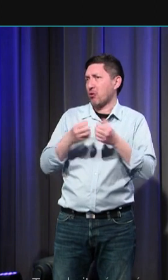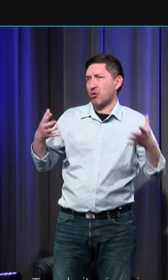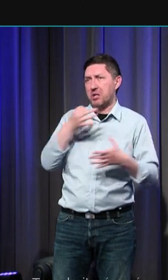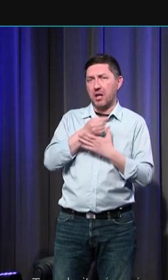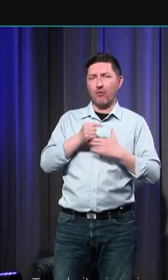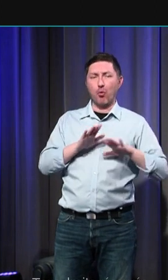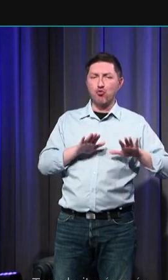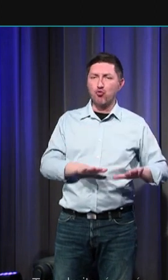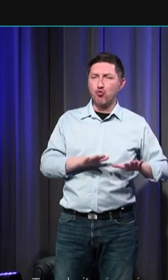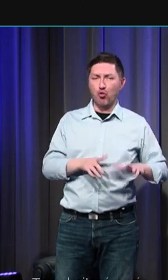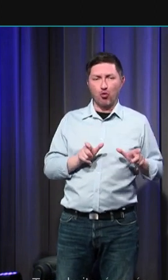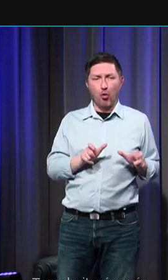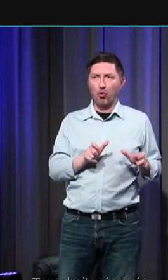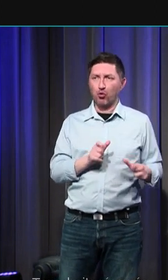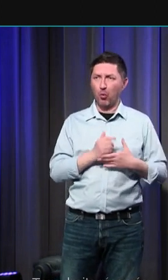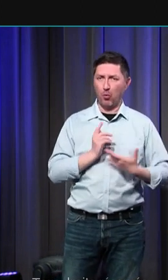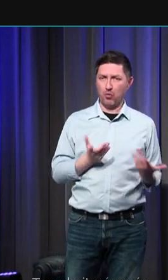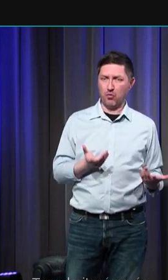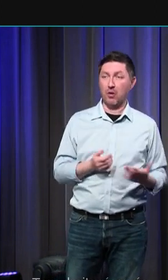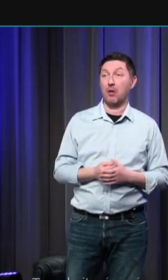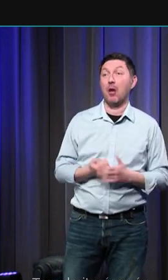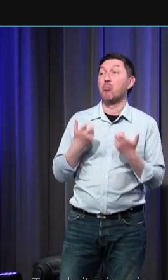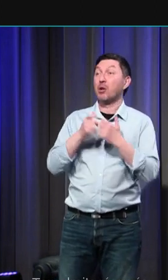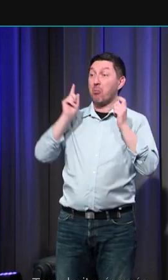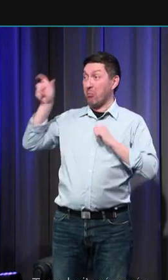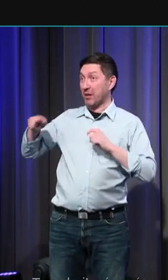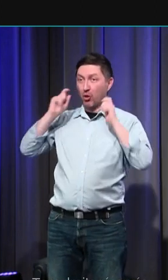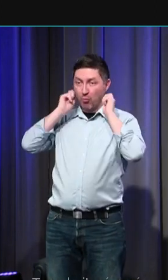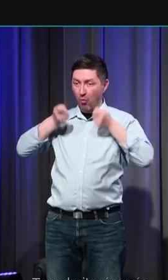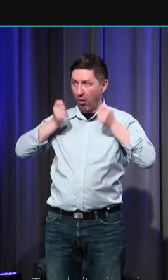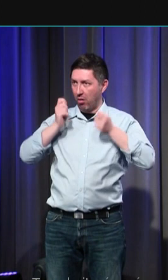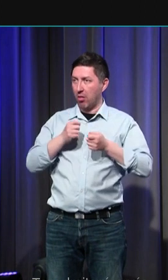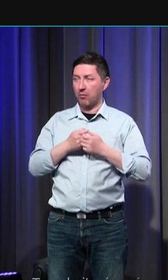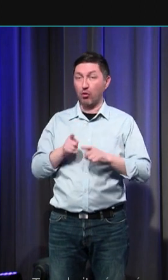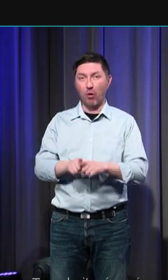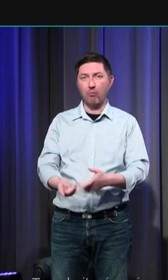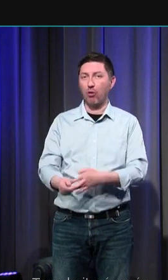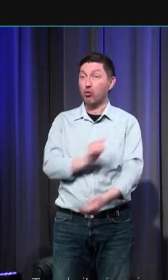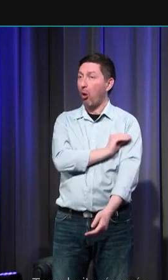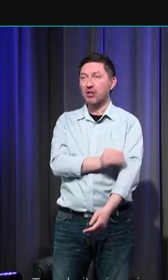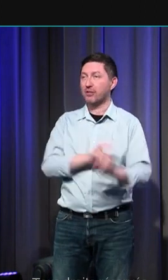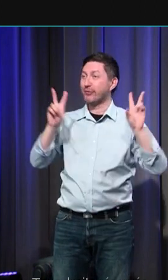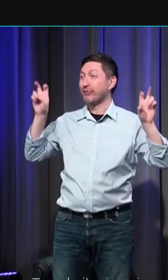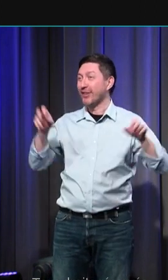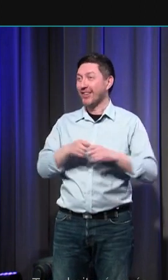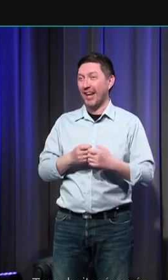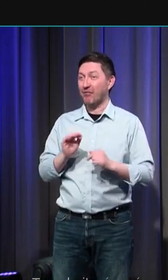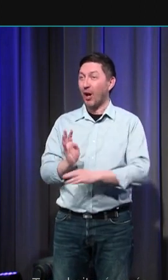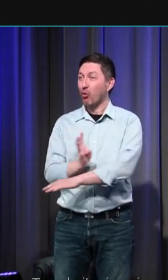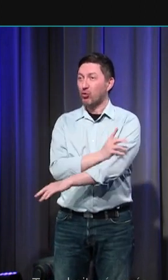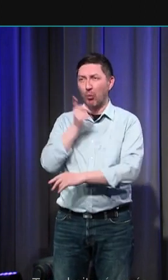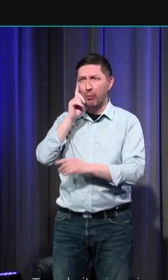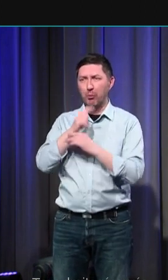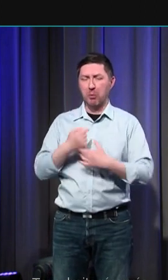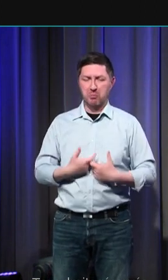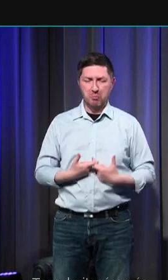Les moines se vivent un peu comme des athlètes de haut niveau en matière d'émotion. Ils s'en préoccupent constamment. Ils en